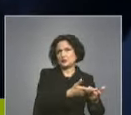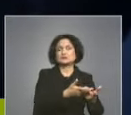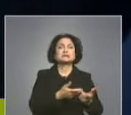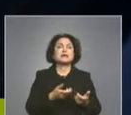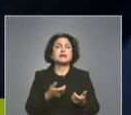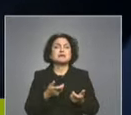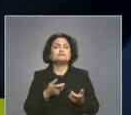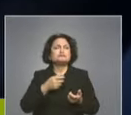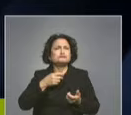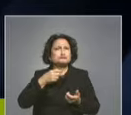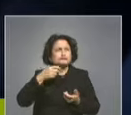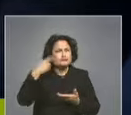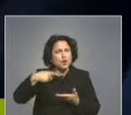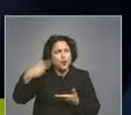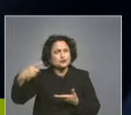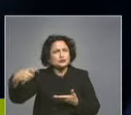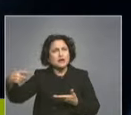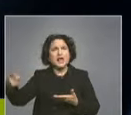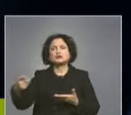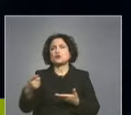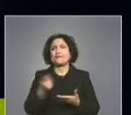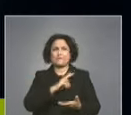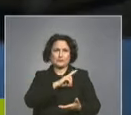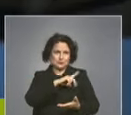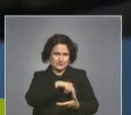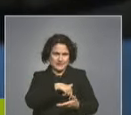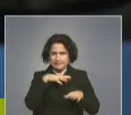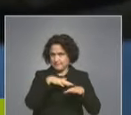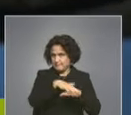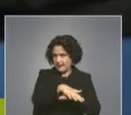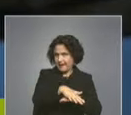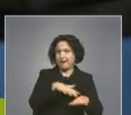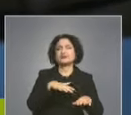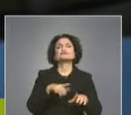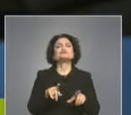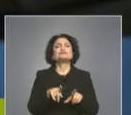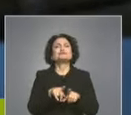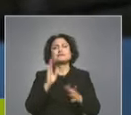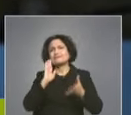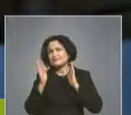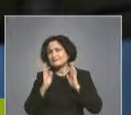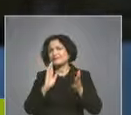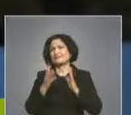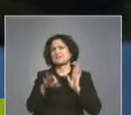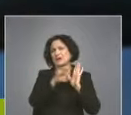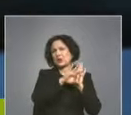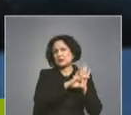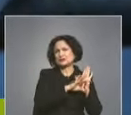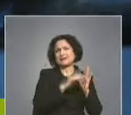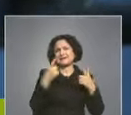Много често се случва в социалите мрежи, в които децата пользват. Понякога това е в тези приложения за